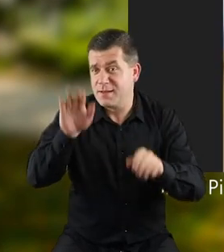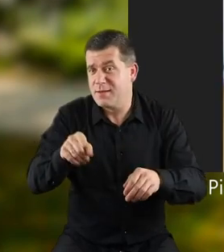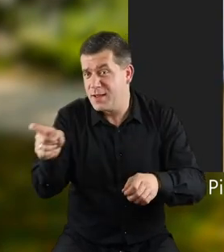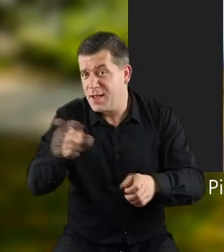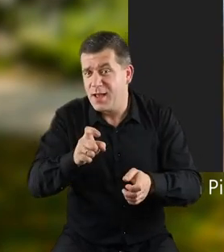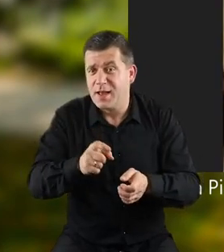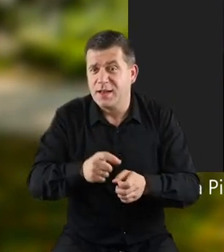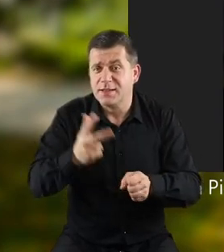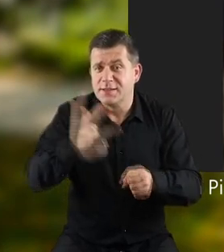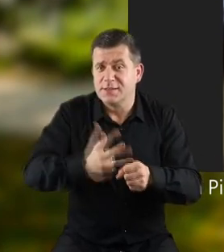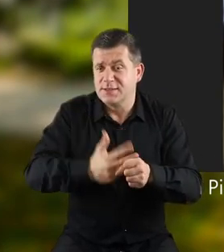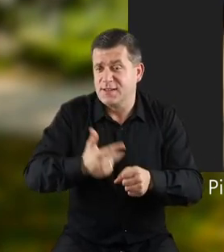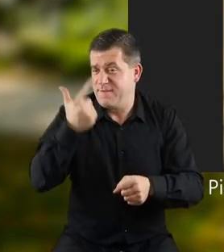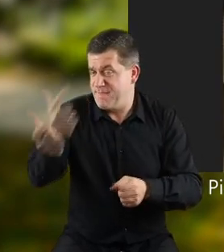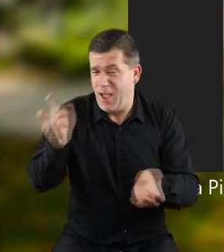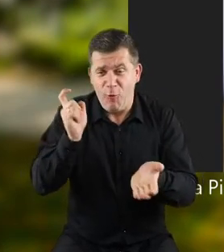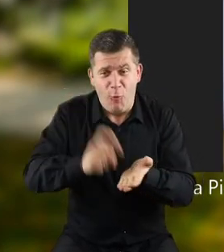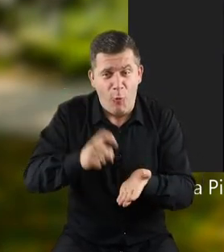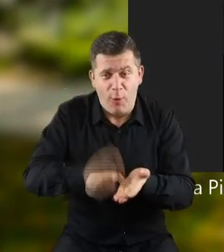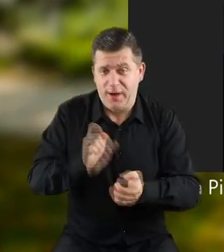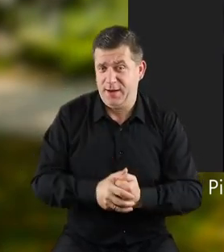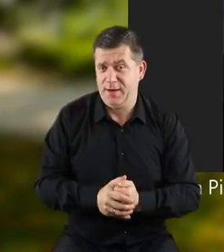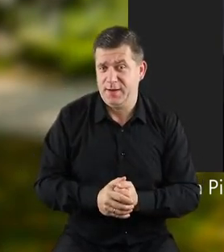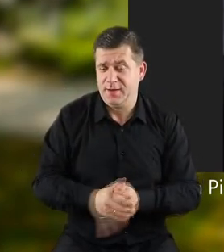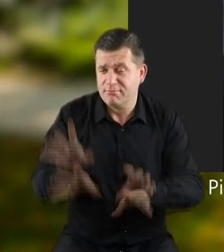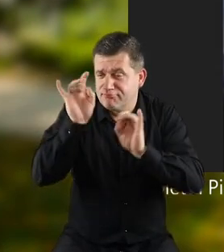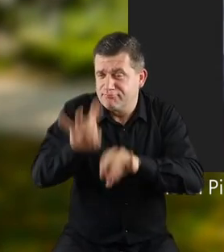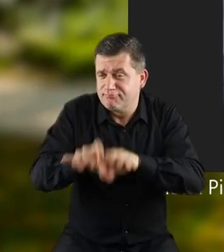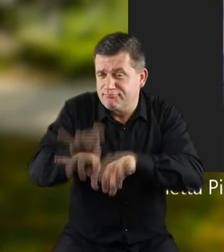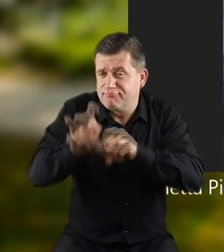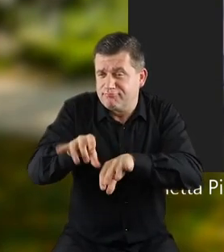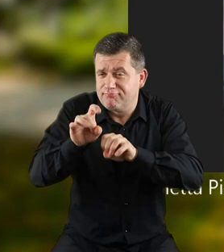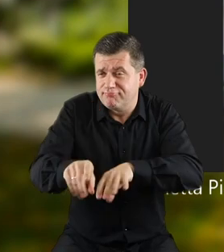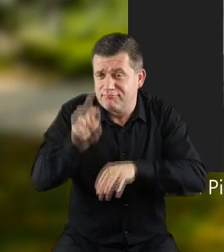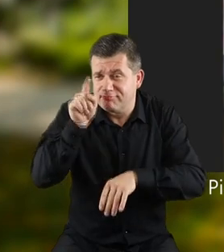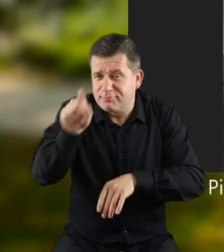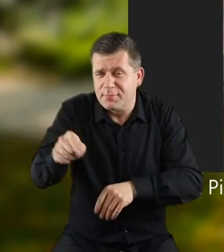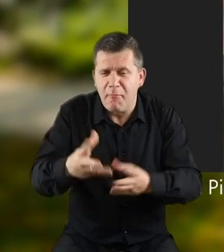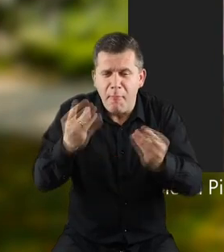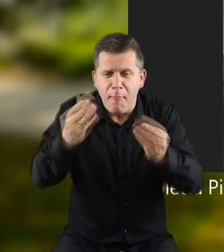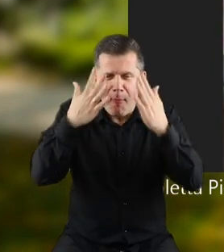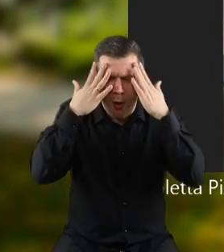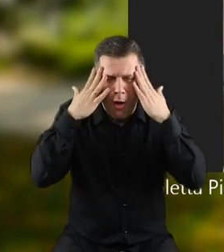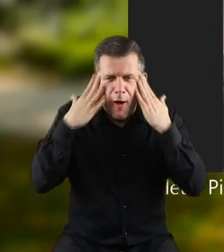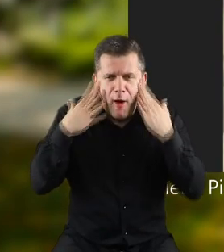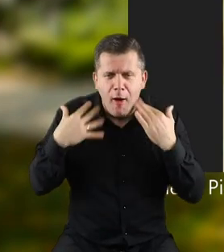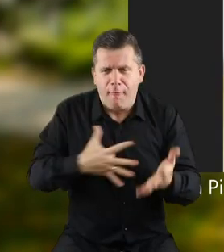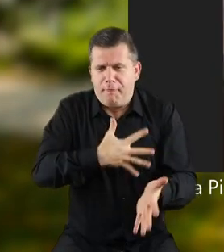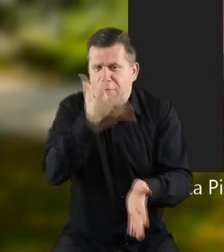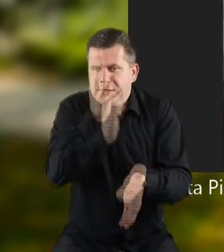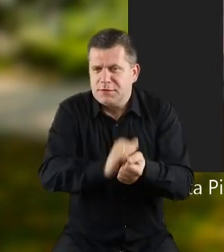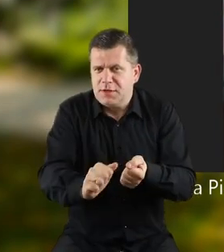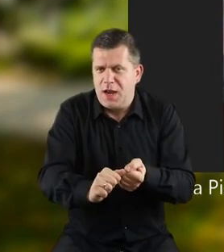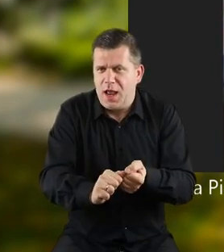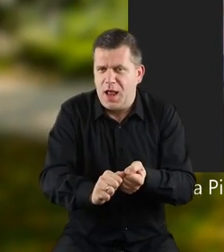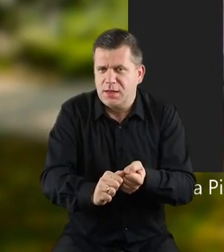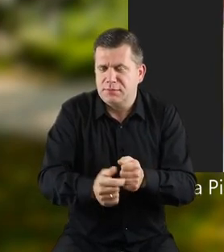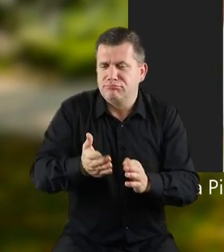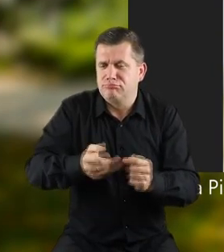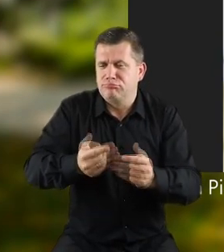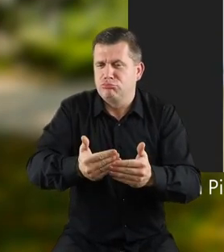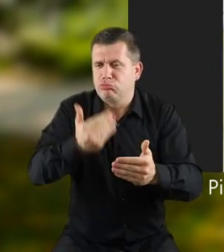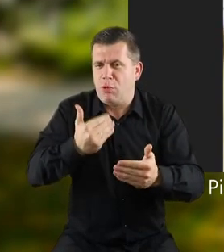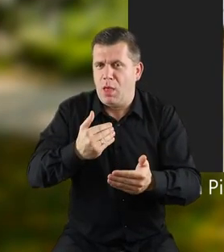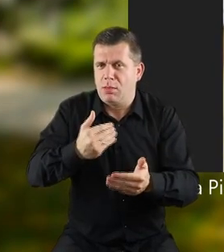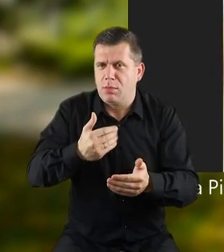kornik. Trzydzieści dwie kurki. Pobiegł tam czym prędzej. Mokry, przestraszony. Lecz